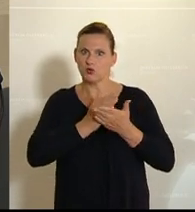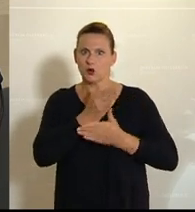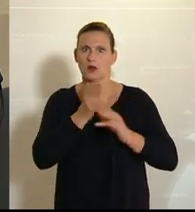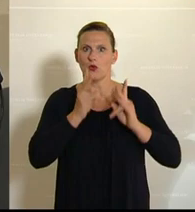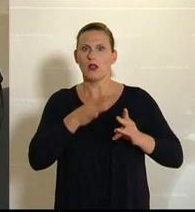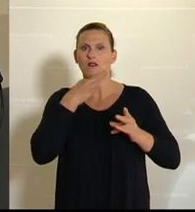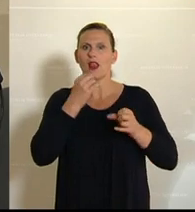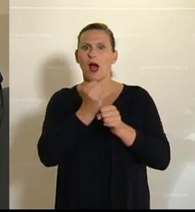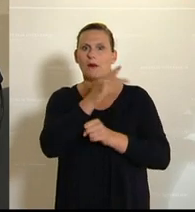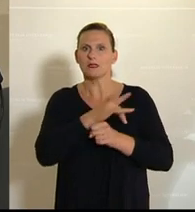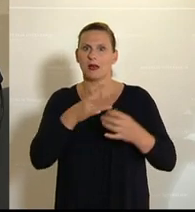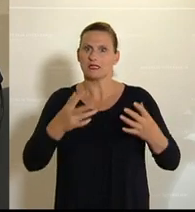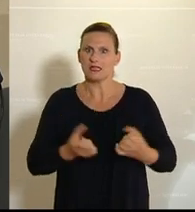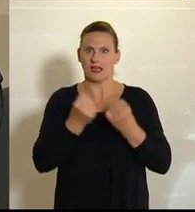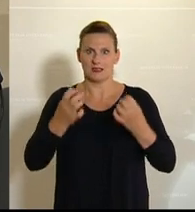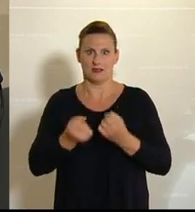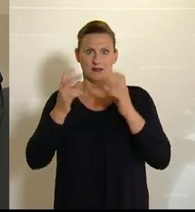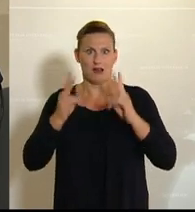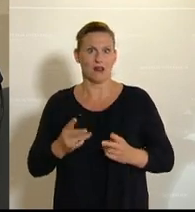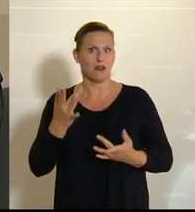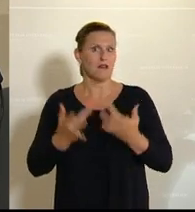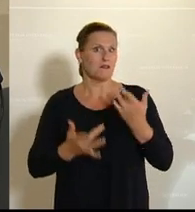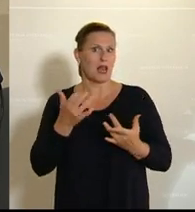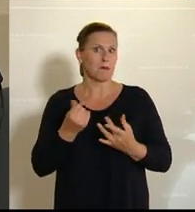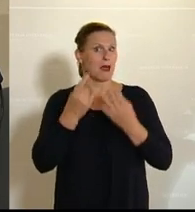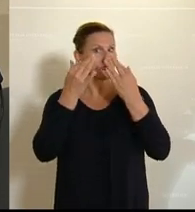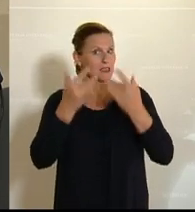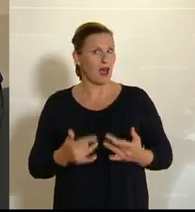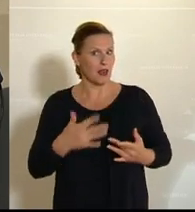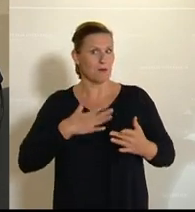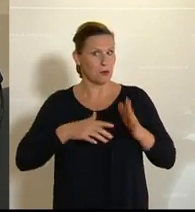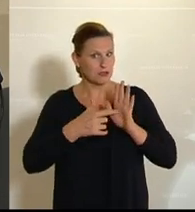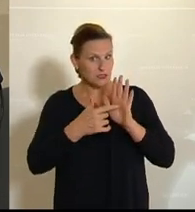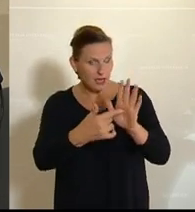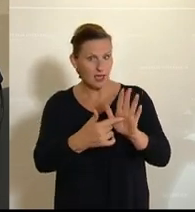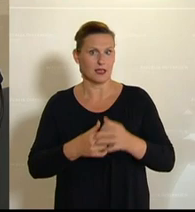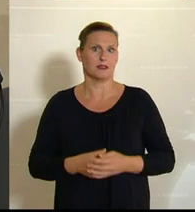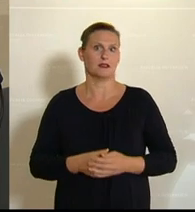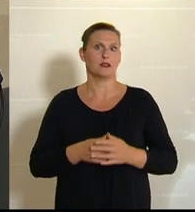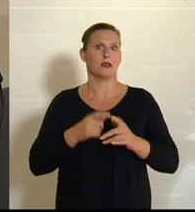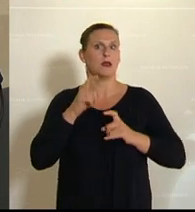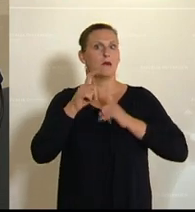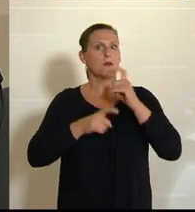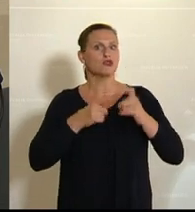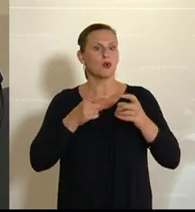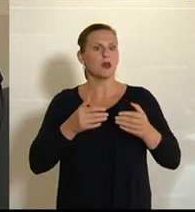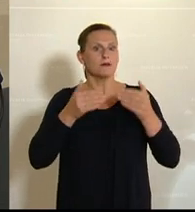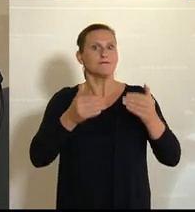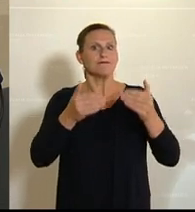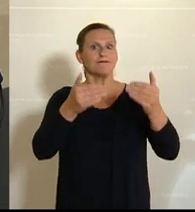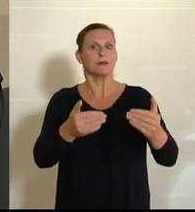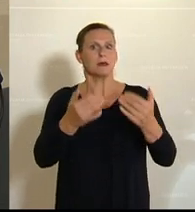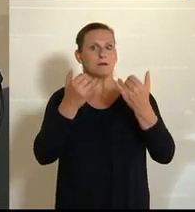in dieser Situation auch zu retten. Und vielleicht darf ich Ihnen dazu ein paar Zahlen auch liefern. Bei den Steuerstundungen wurden bisher